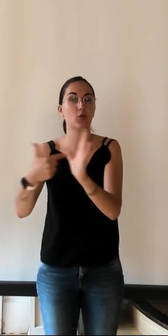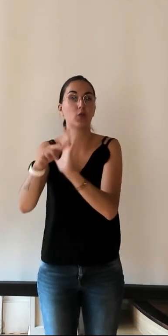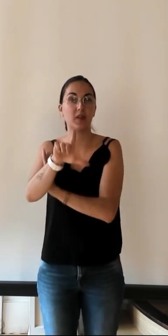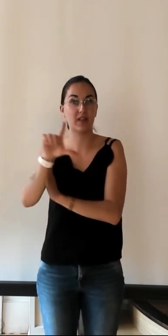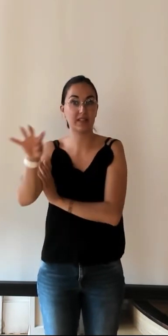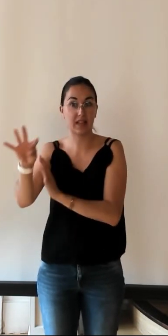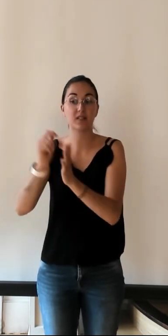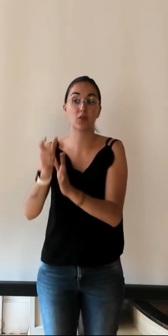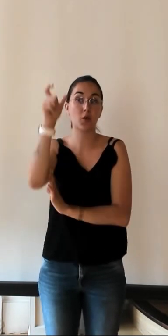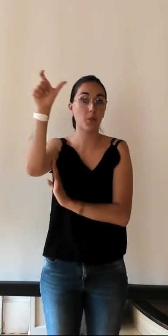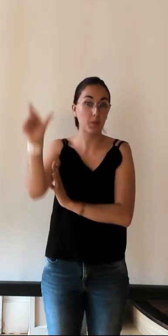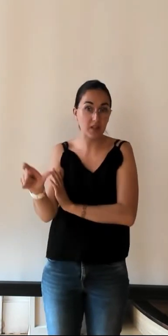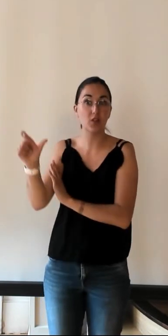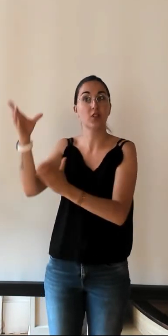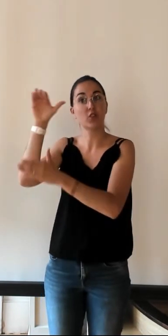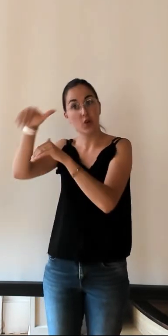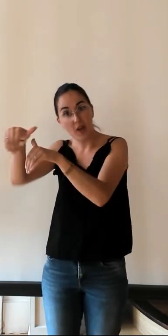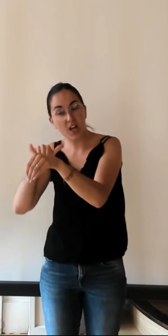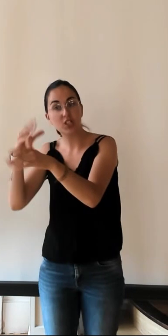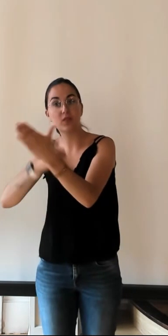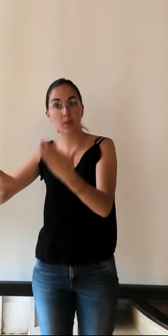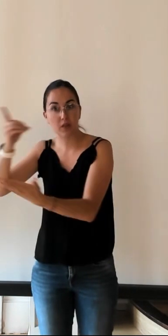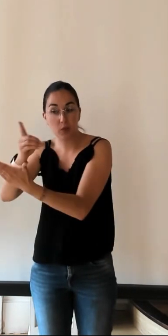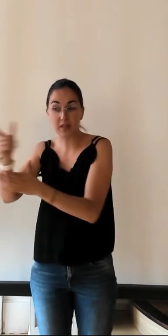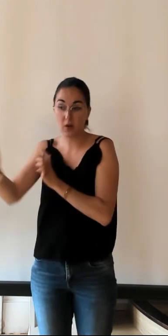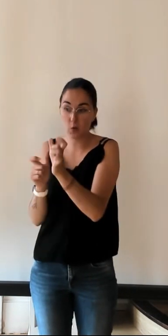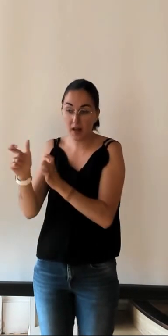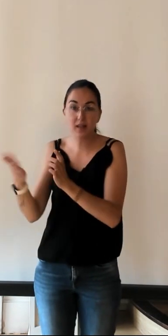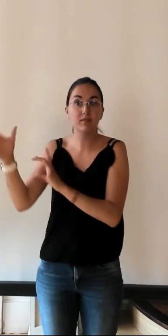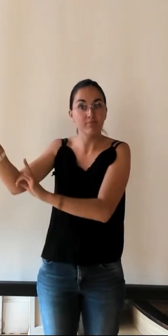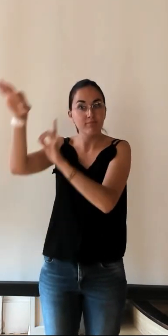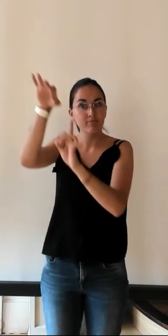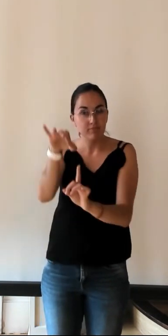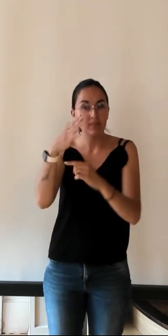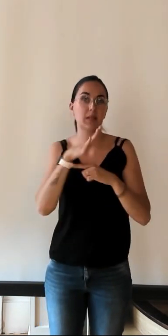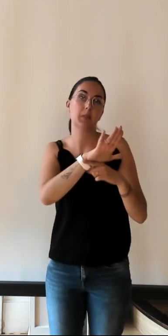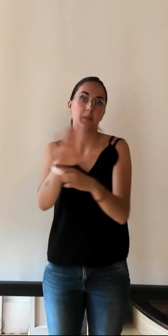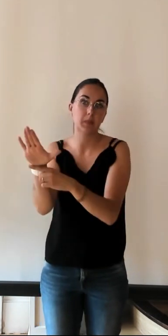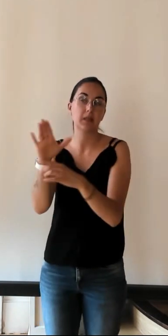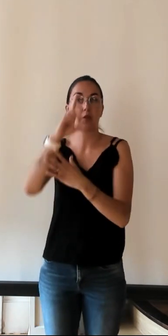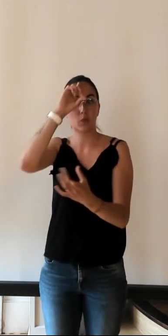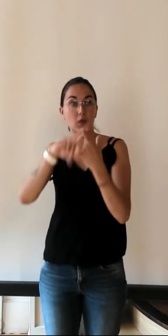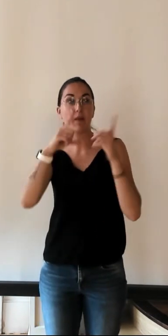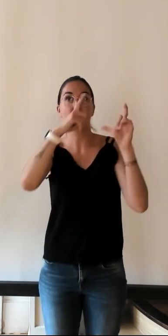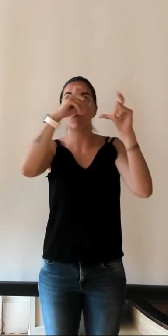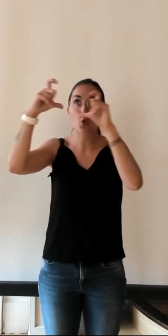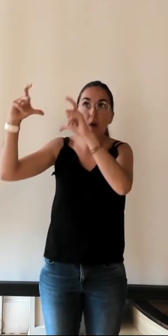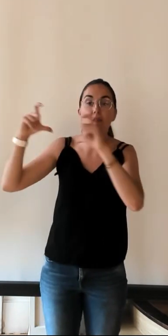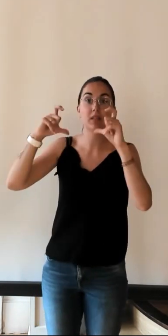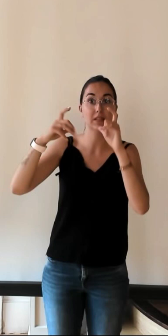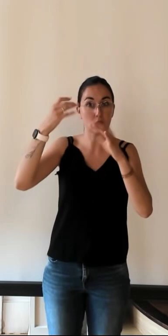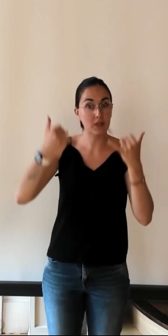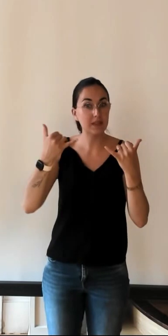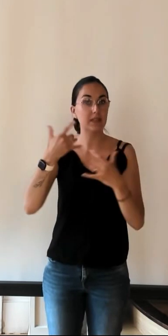départementales qui sera accompagnée d'Hervé Lestan et qui nous présentera un travail très intéressant sur l'histoire de la photographie à Tours, aussi,